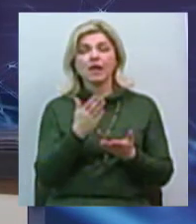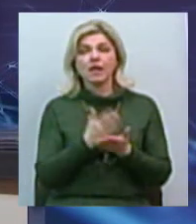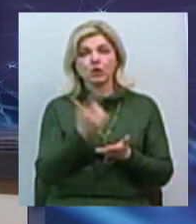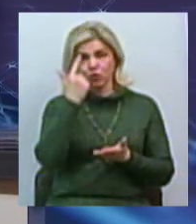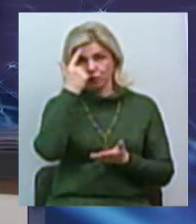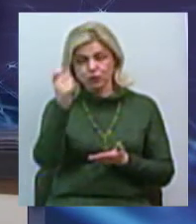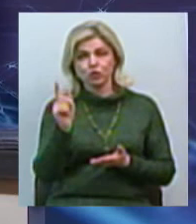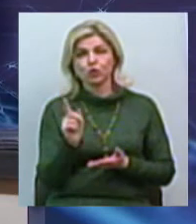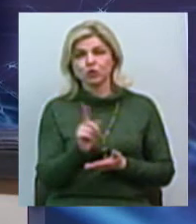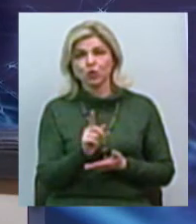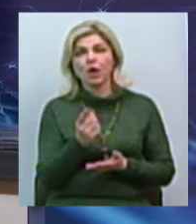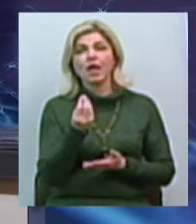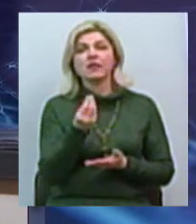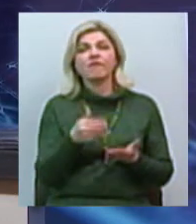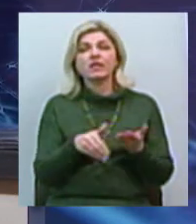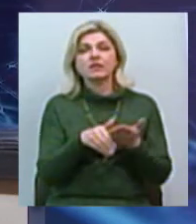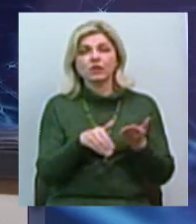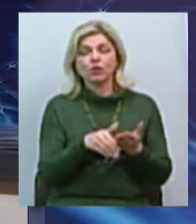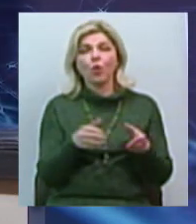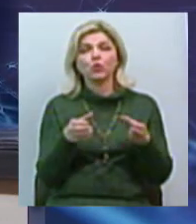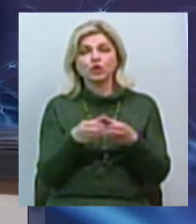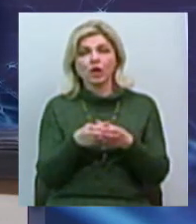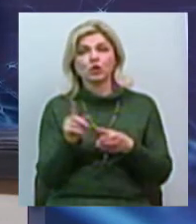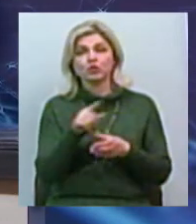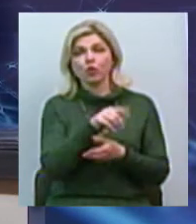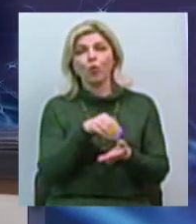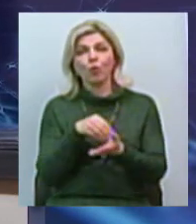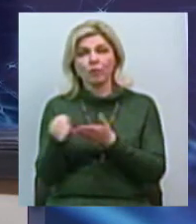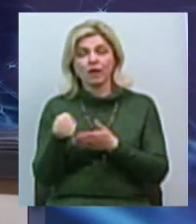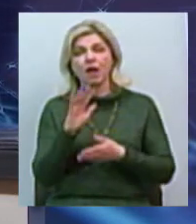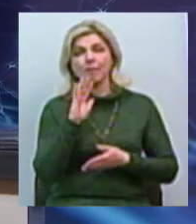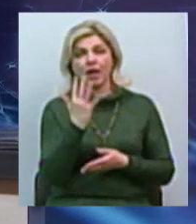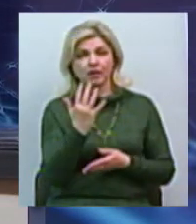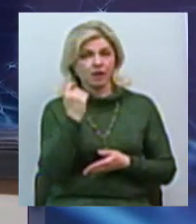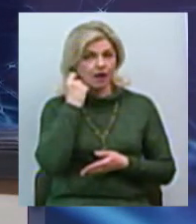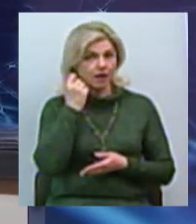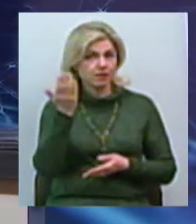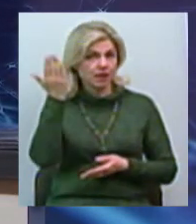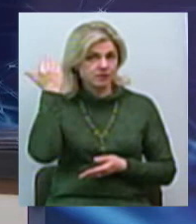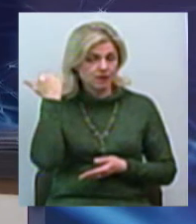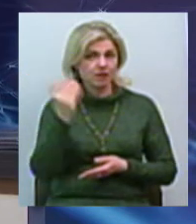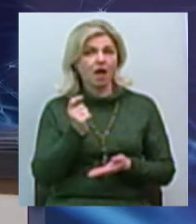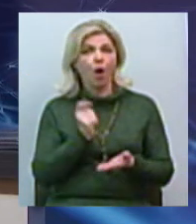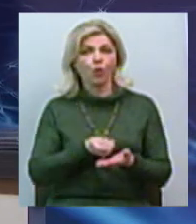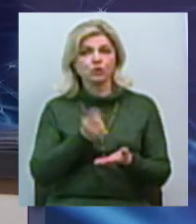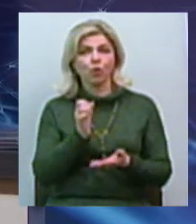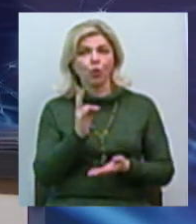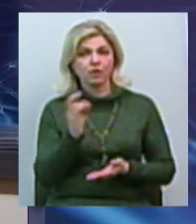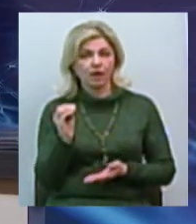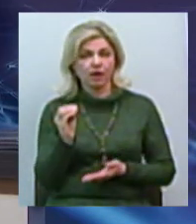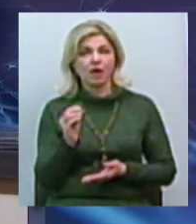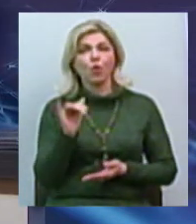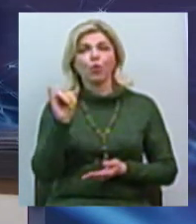інвестиційний участок, який не приобріли почти 5 років назад на аукціоні, у